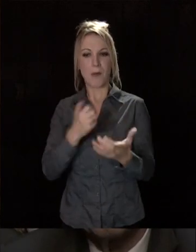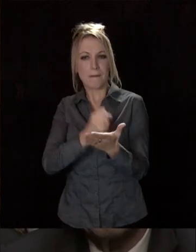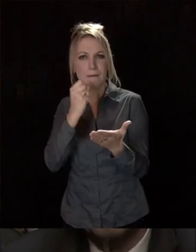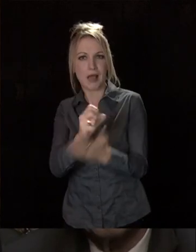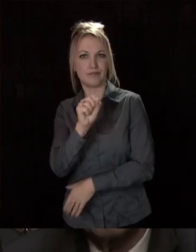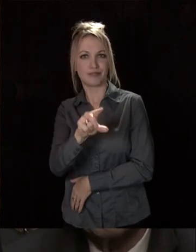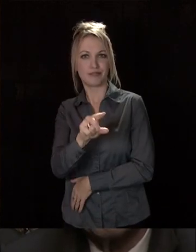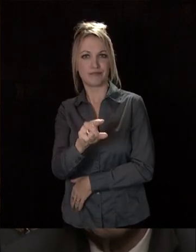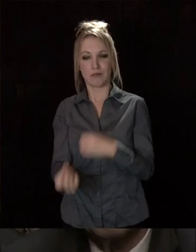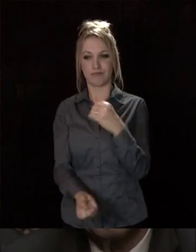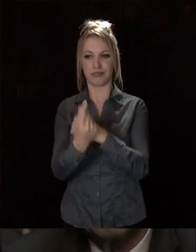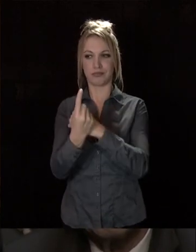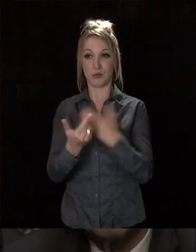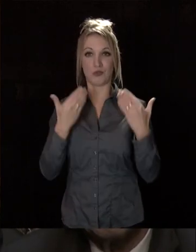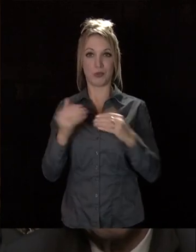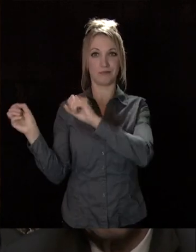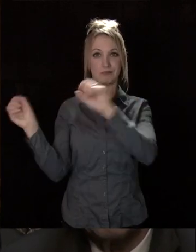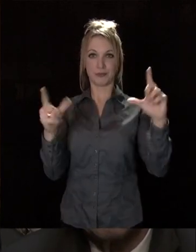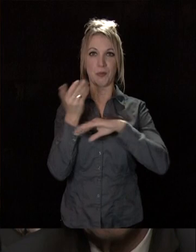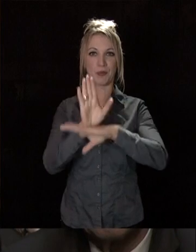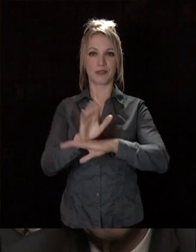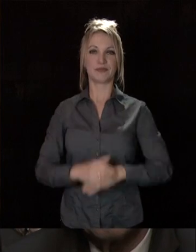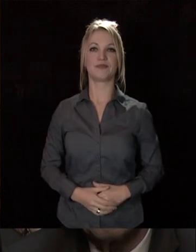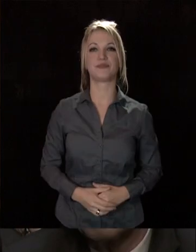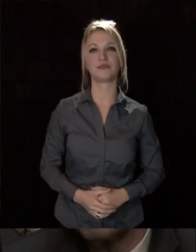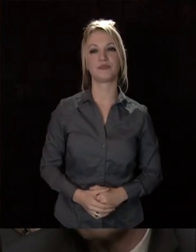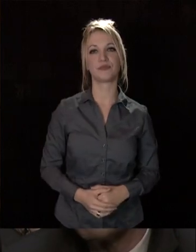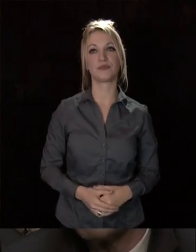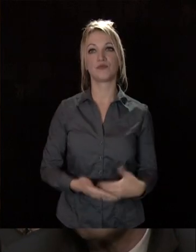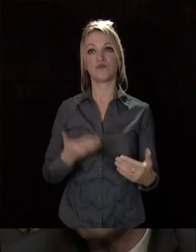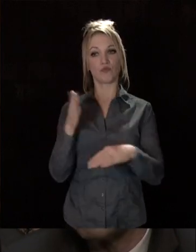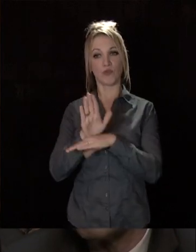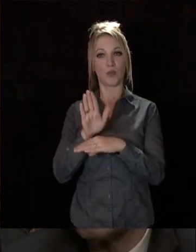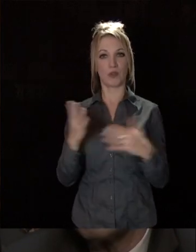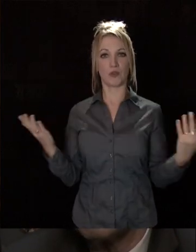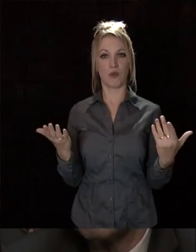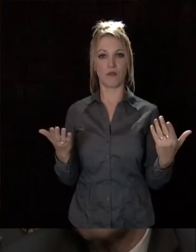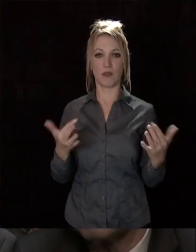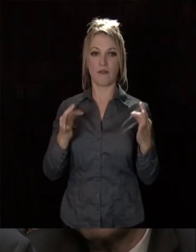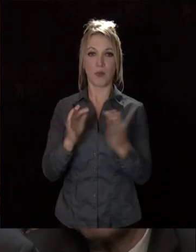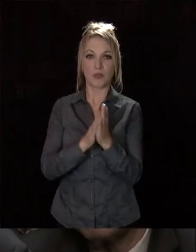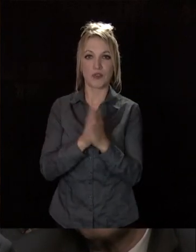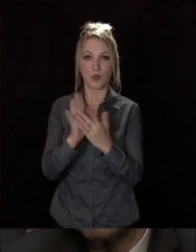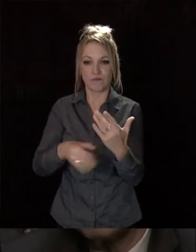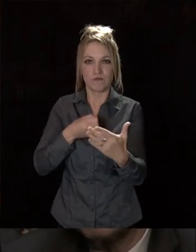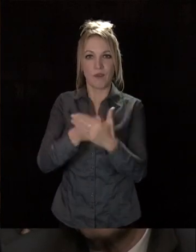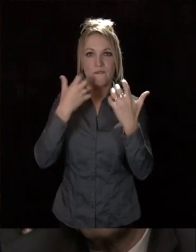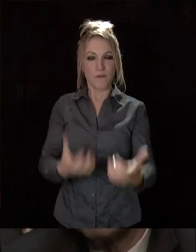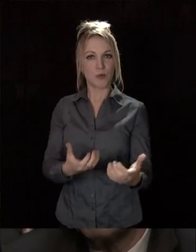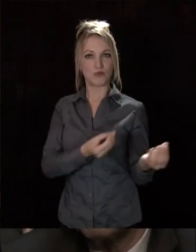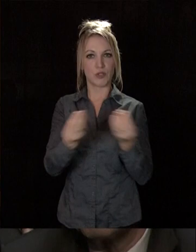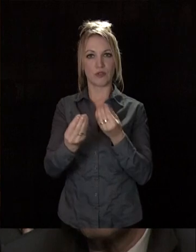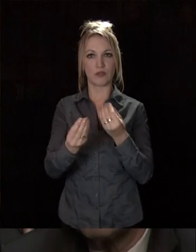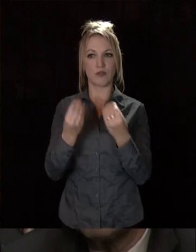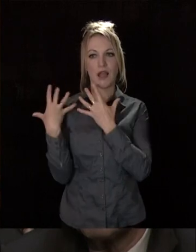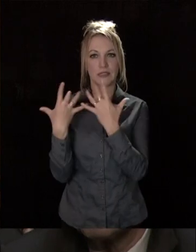territoriale devant vous tous aujourd'hui. Elle témoigne de notre détermination à considérer que l